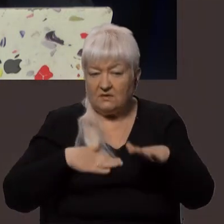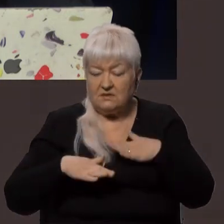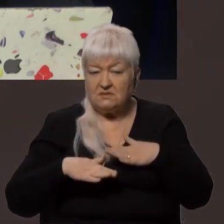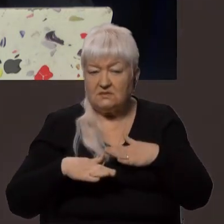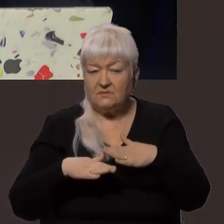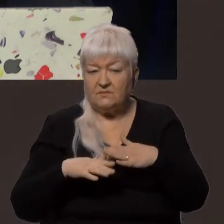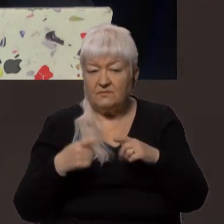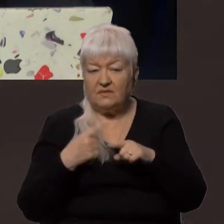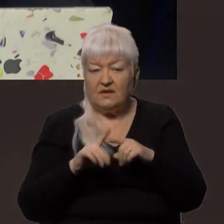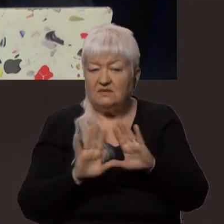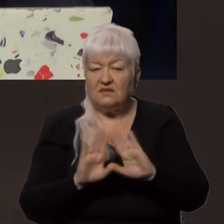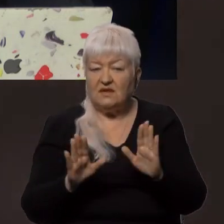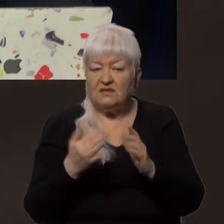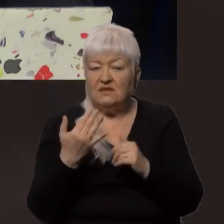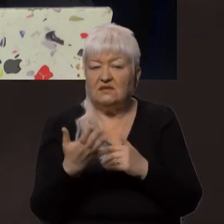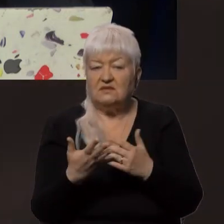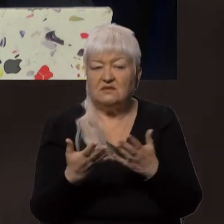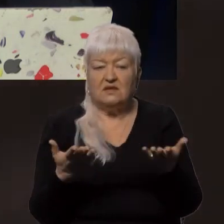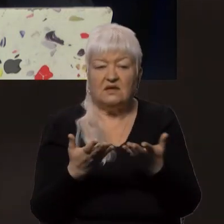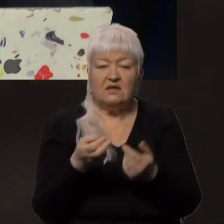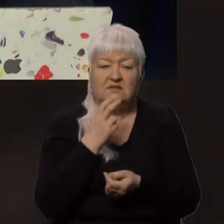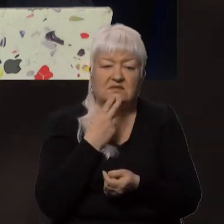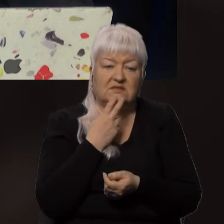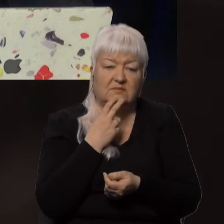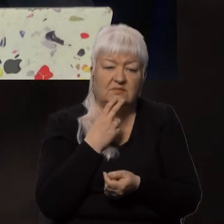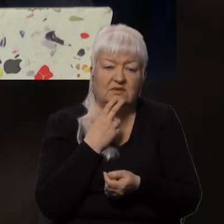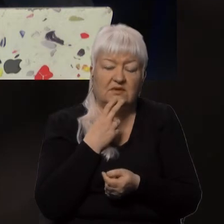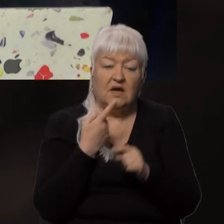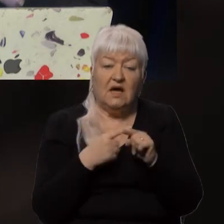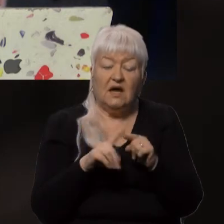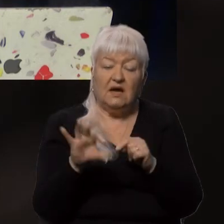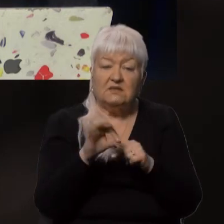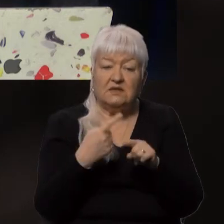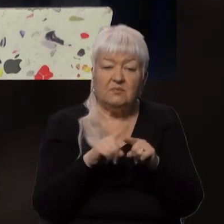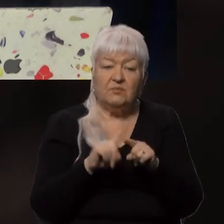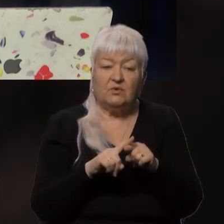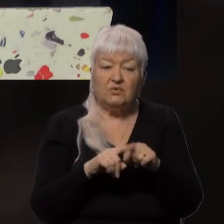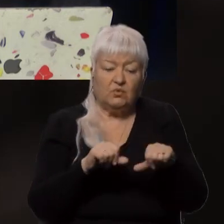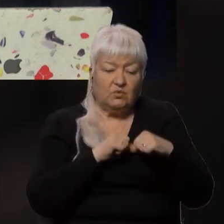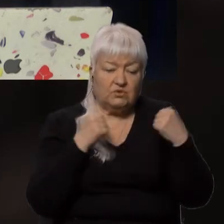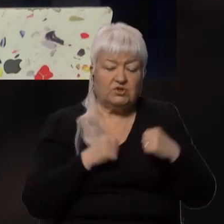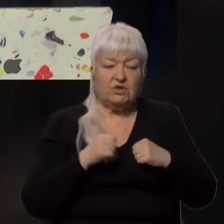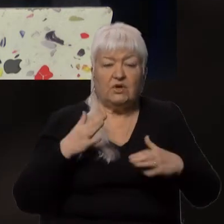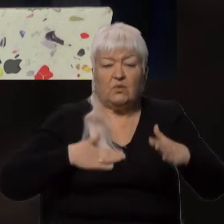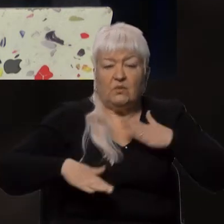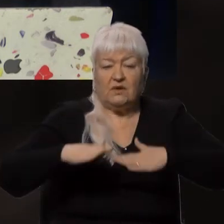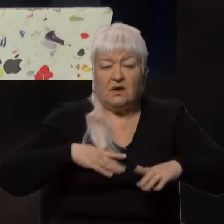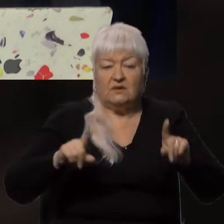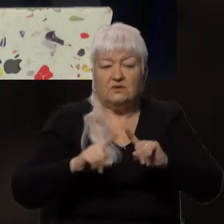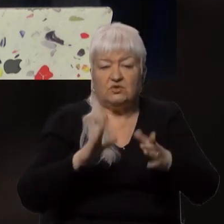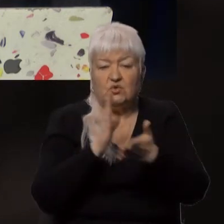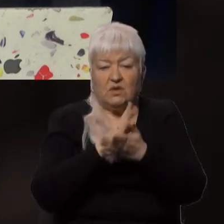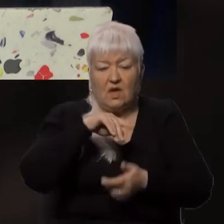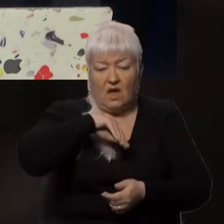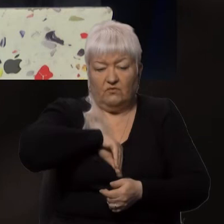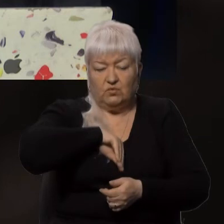про якийсь сміх, а це про оцю щиру радість, яка лини з душі. І